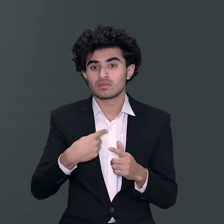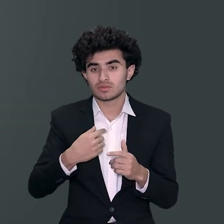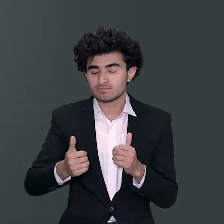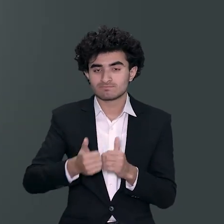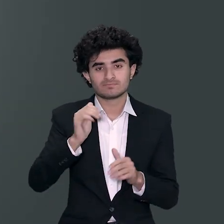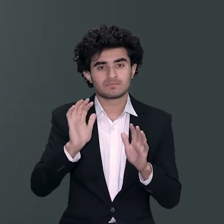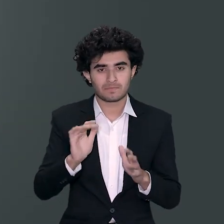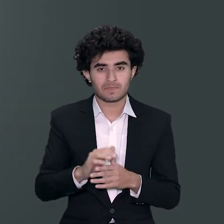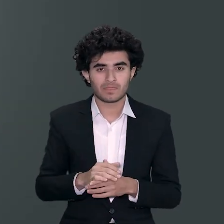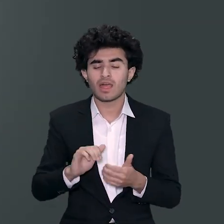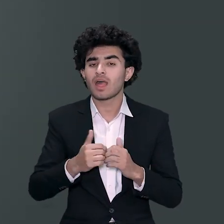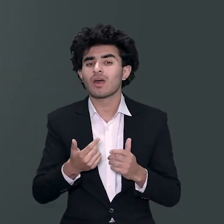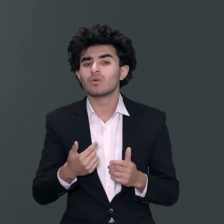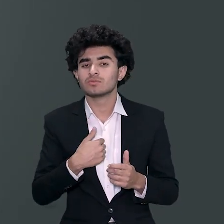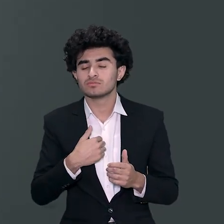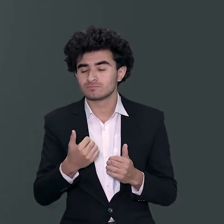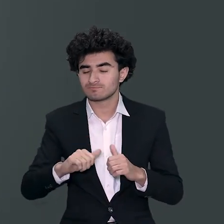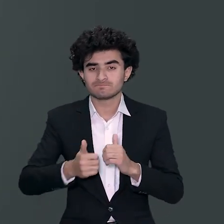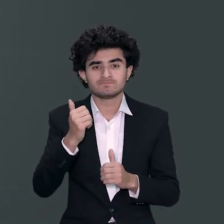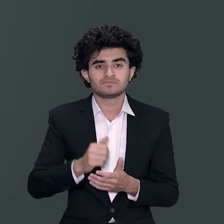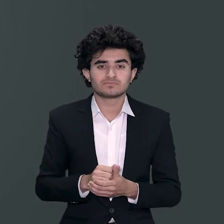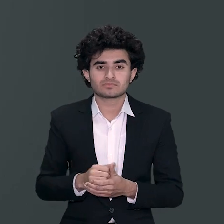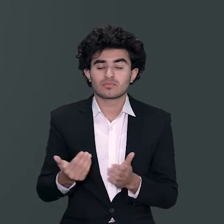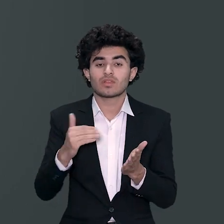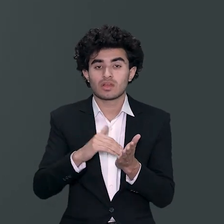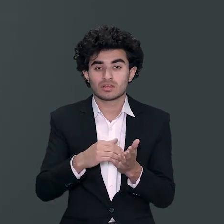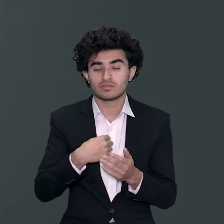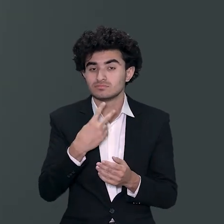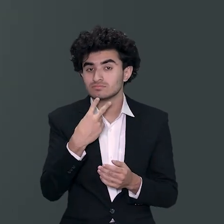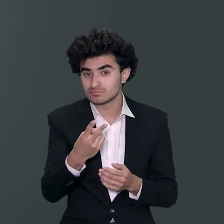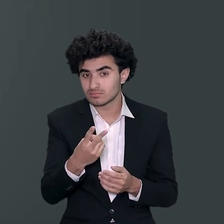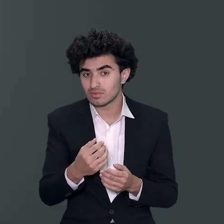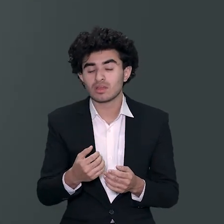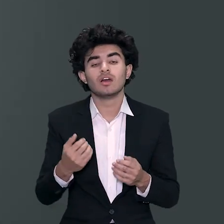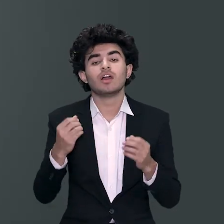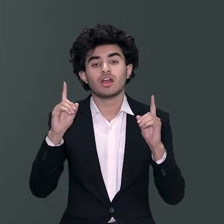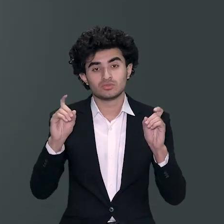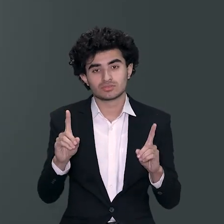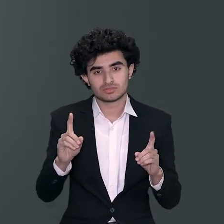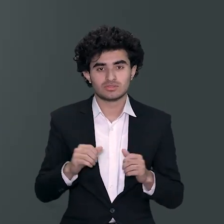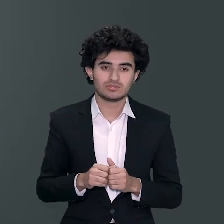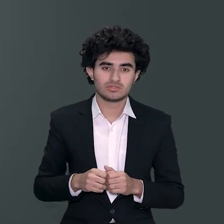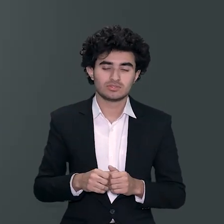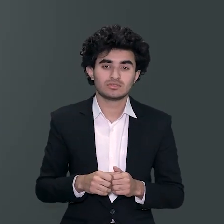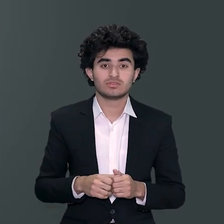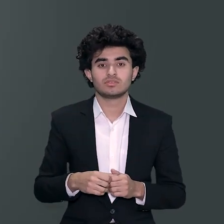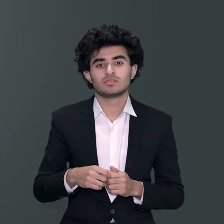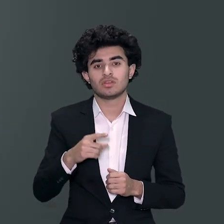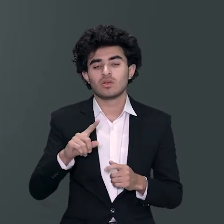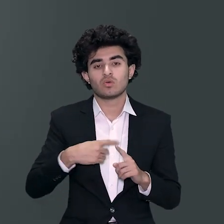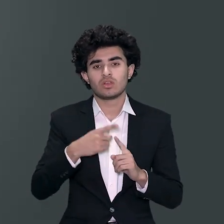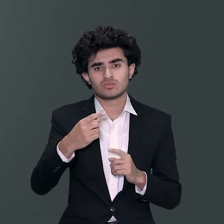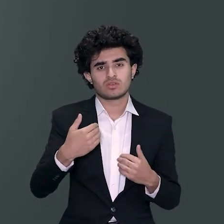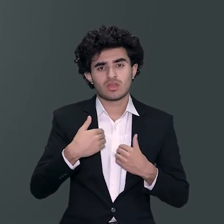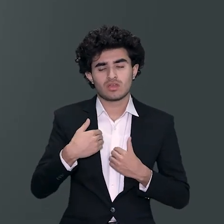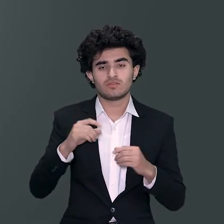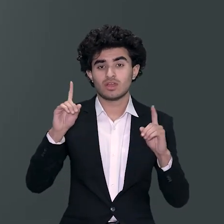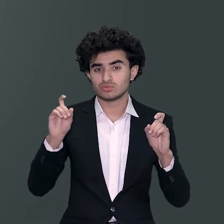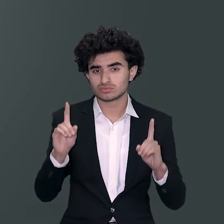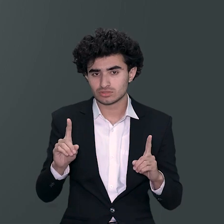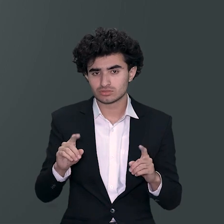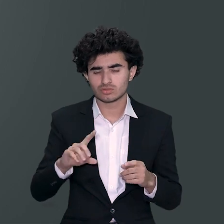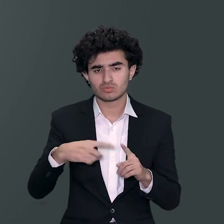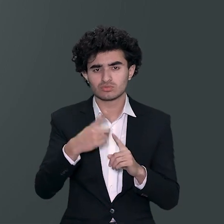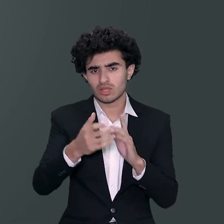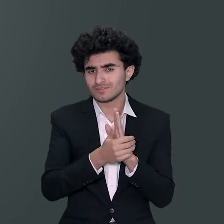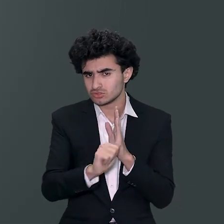پیس کیے اور اور کم بھی کیا کس طرح اور کم کیا میں آوں گا واپس ایڈوکیشن پہ جب آپ کے پاس وہ ایڈوکیشن